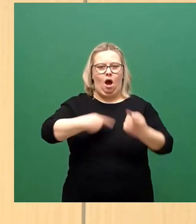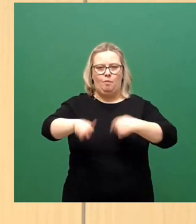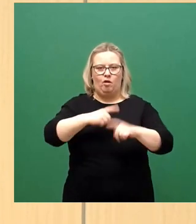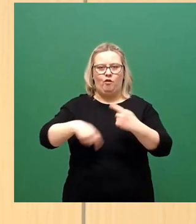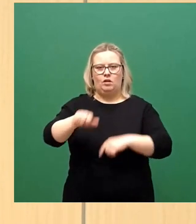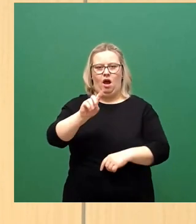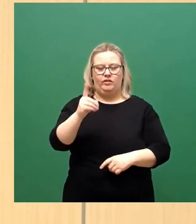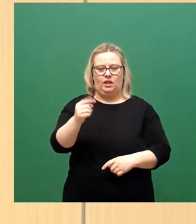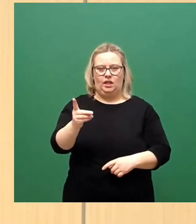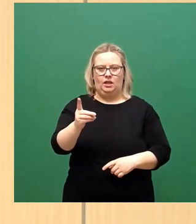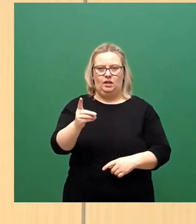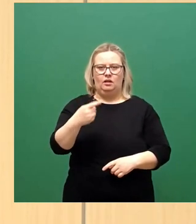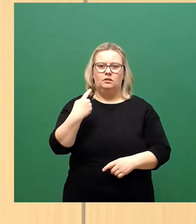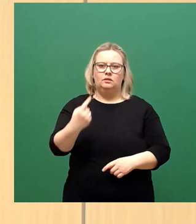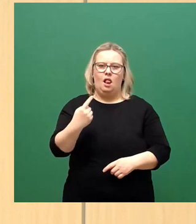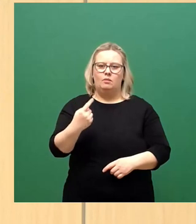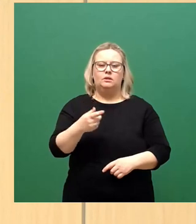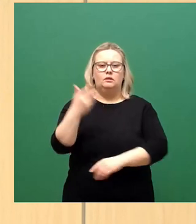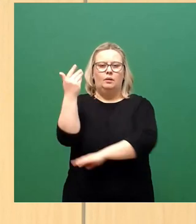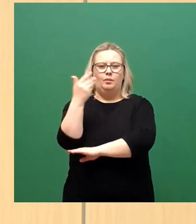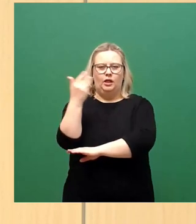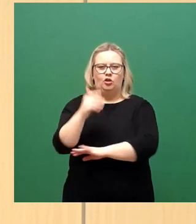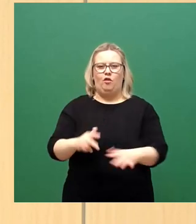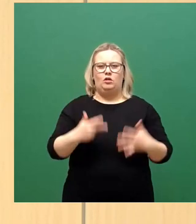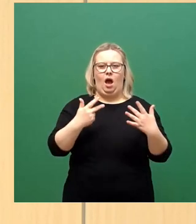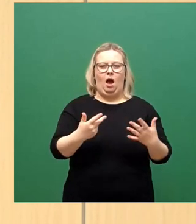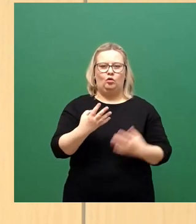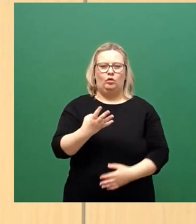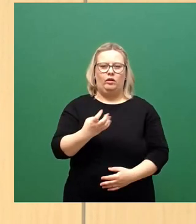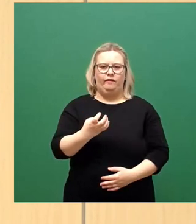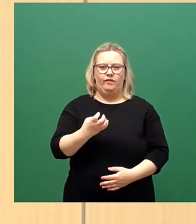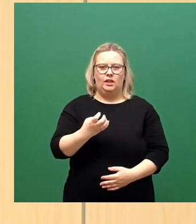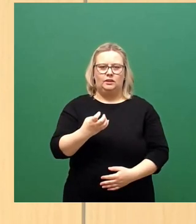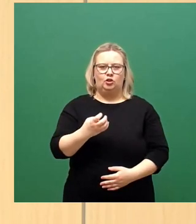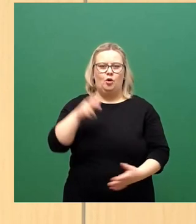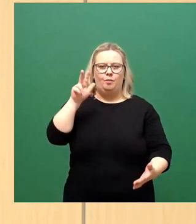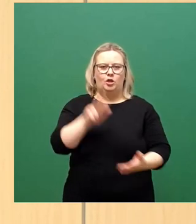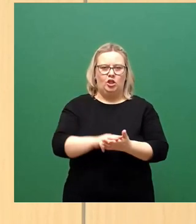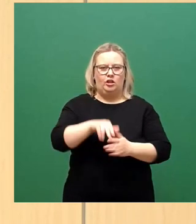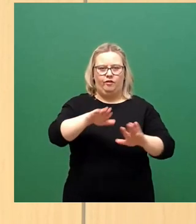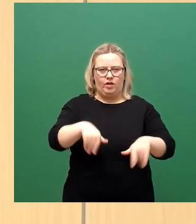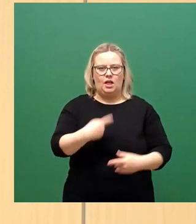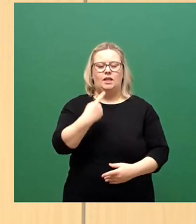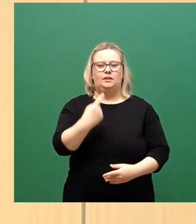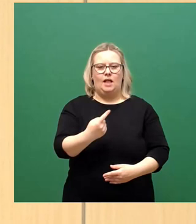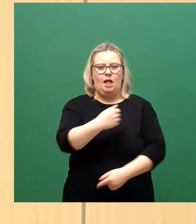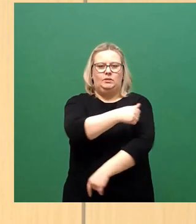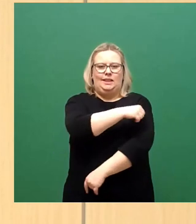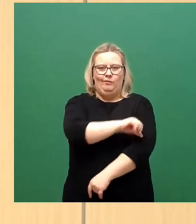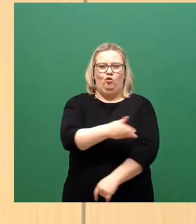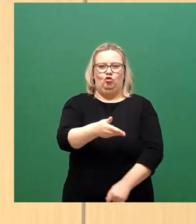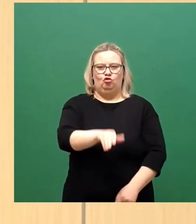darüber berichtet, von 48 bestätigten Fällen, von Menschen, die an der Impfung verstorben sind.